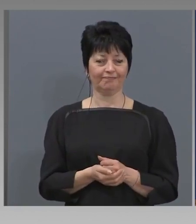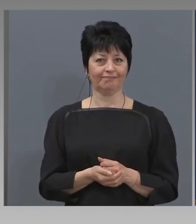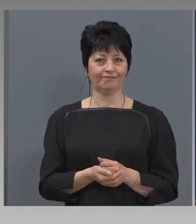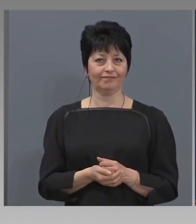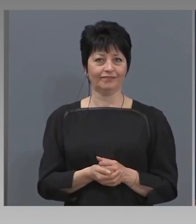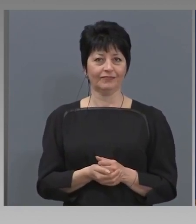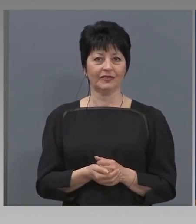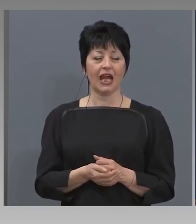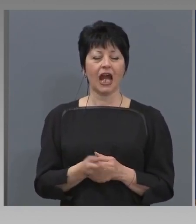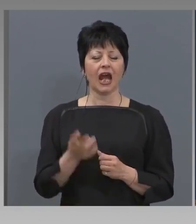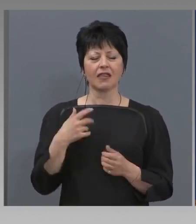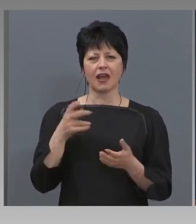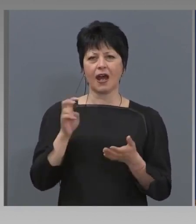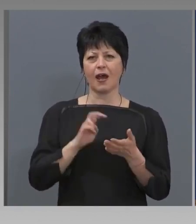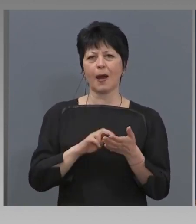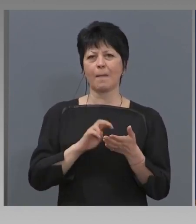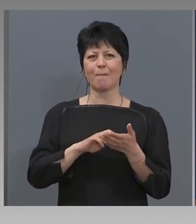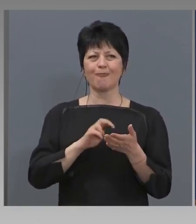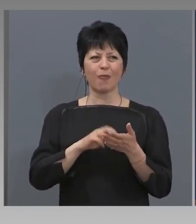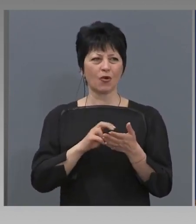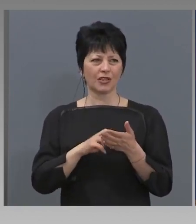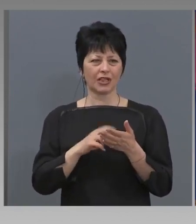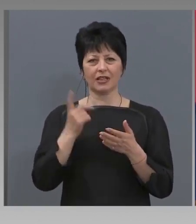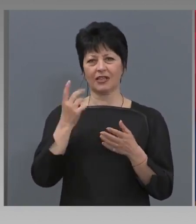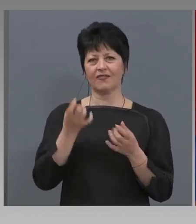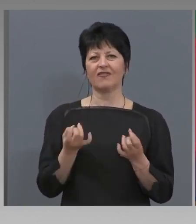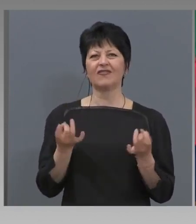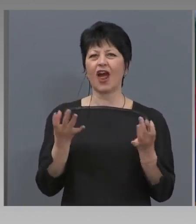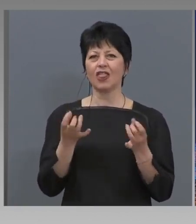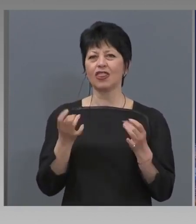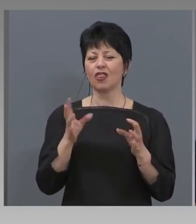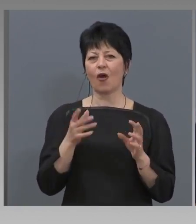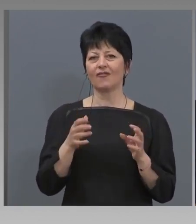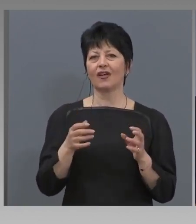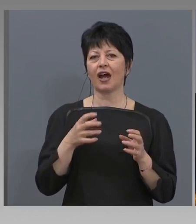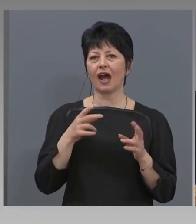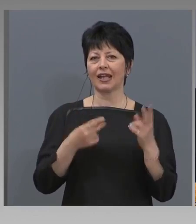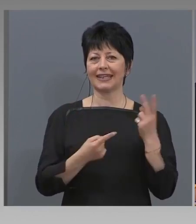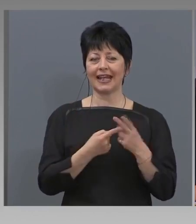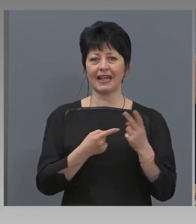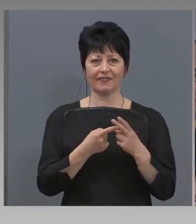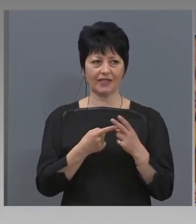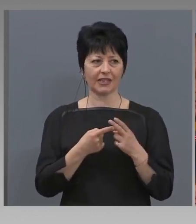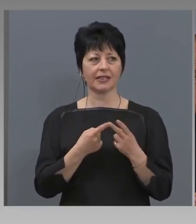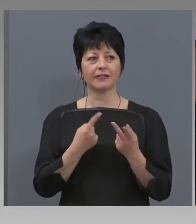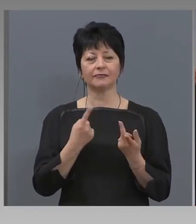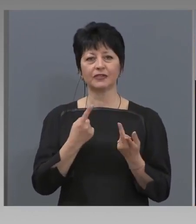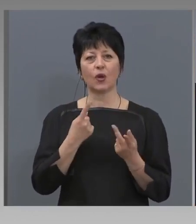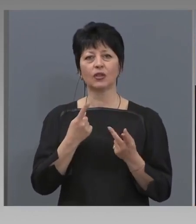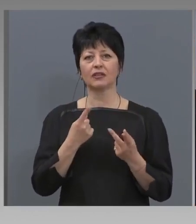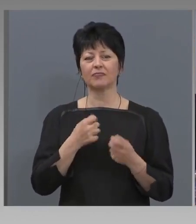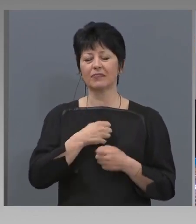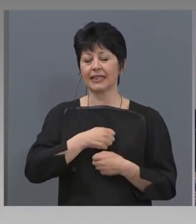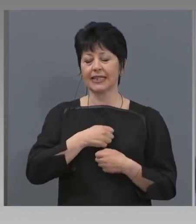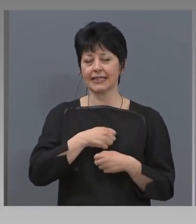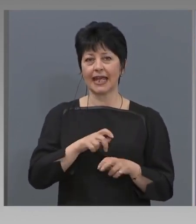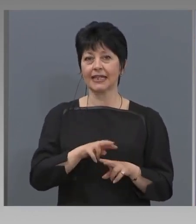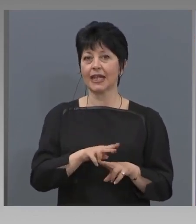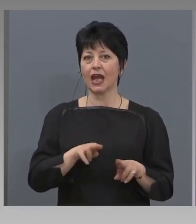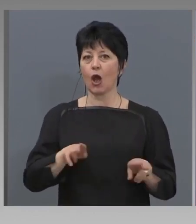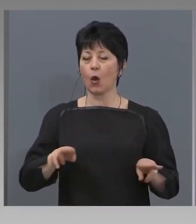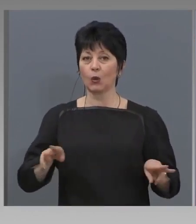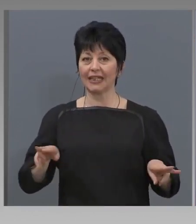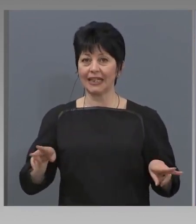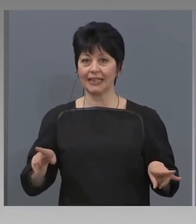На редакционната почта на Нова телевизия получаваме постоянно запитвания от притеснени родители, които се чудят какво ще стане, ако са заразени с